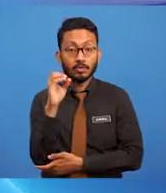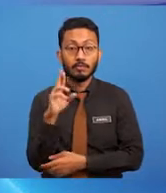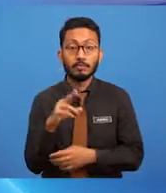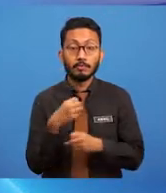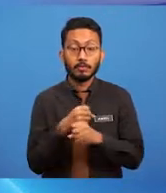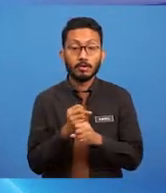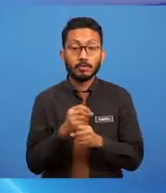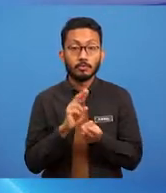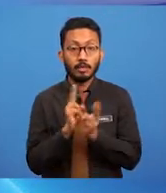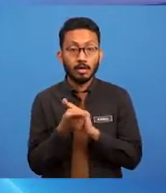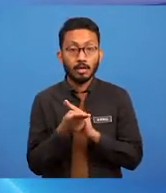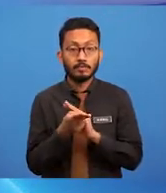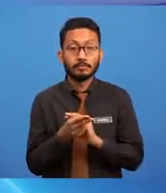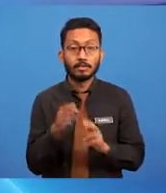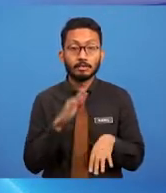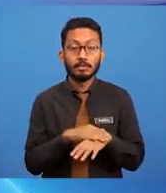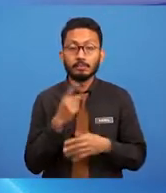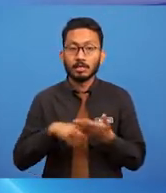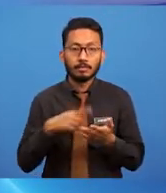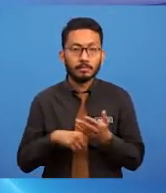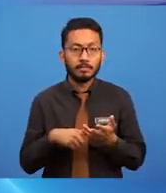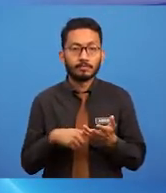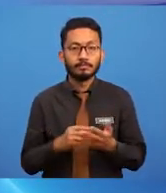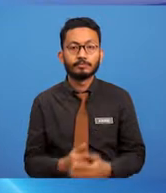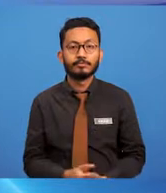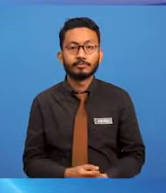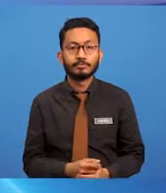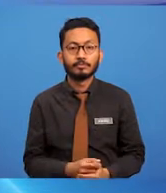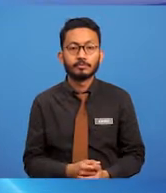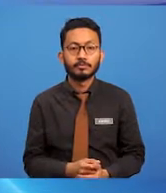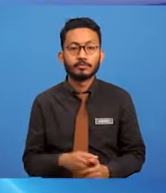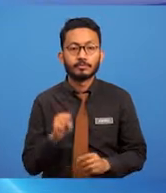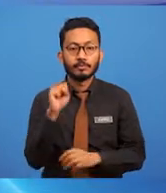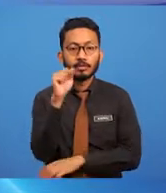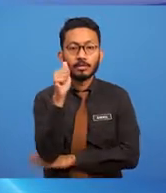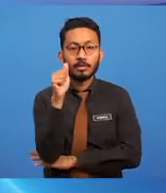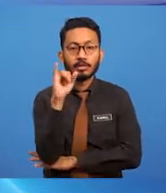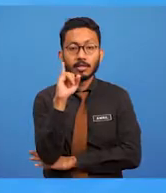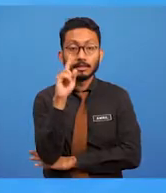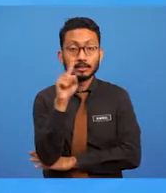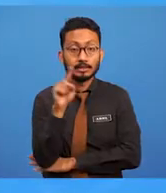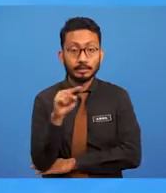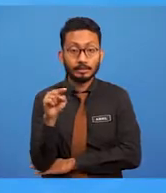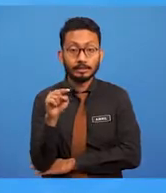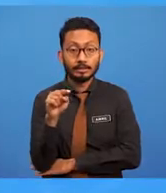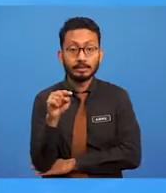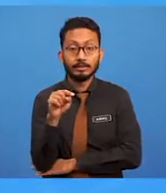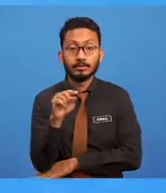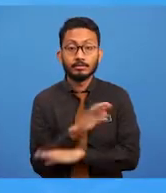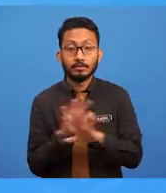saiz dan boleh dicetak pada mana-mana resolution tanpa